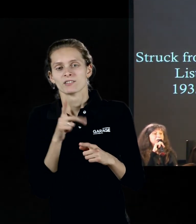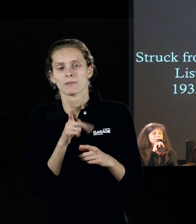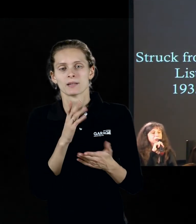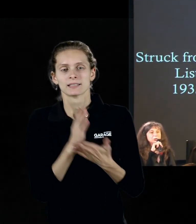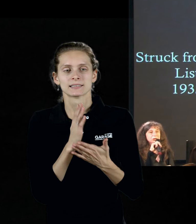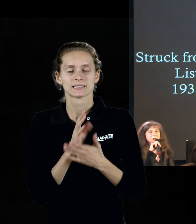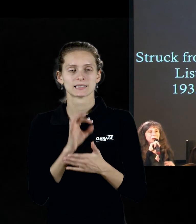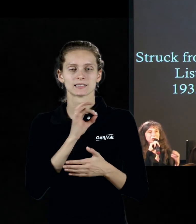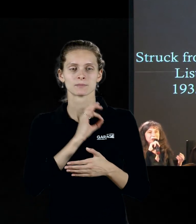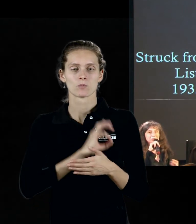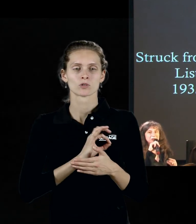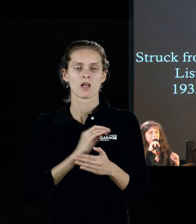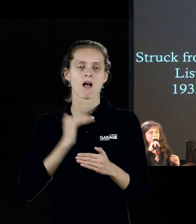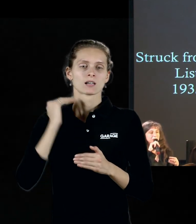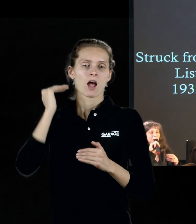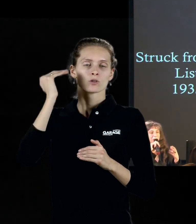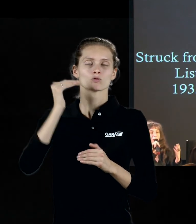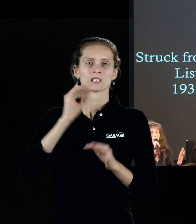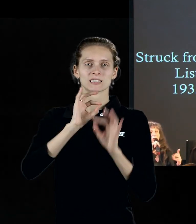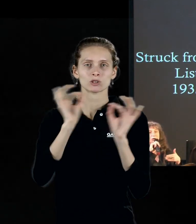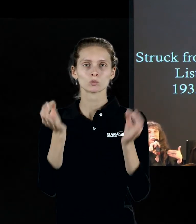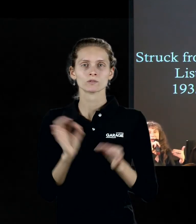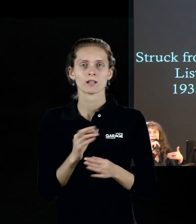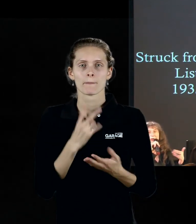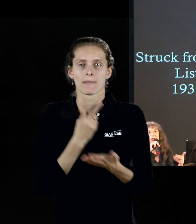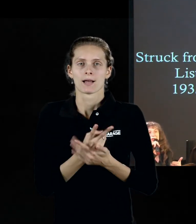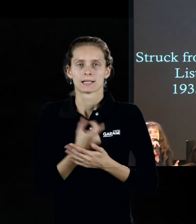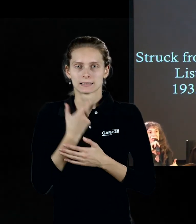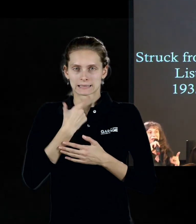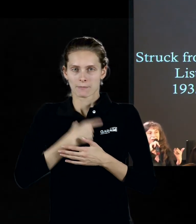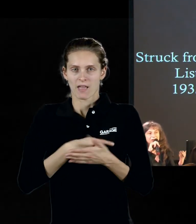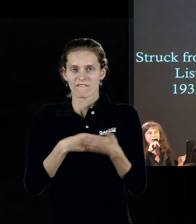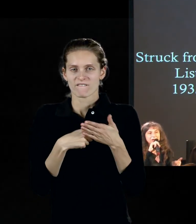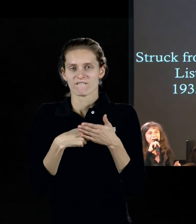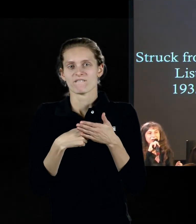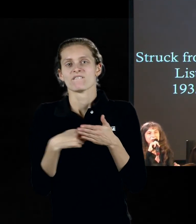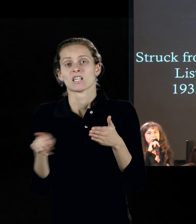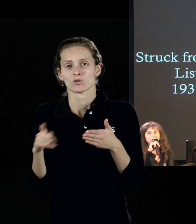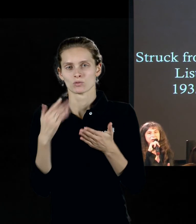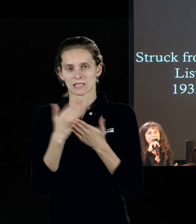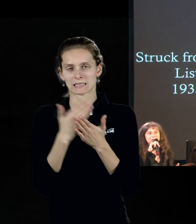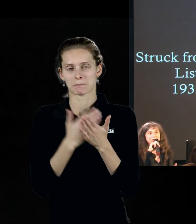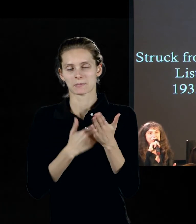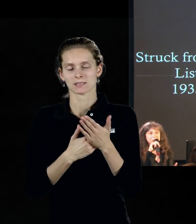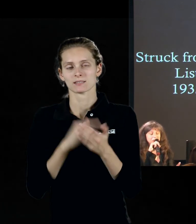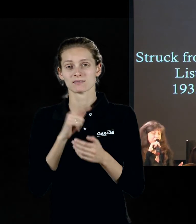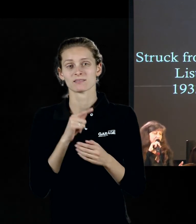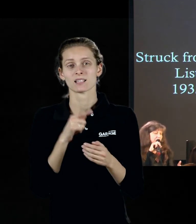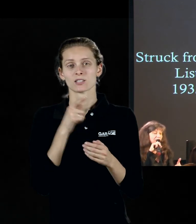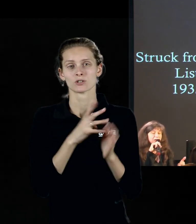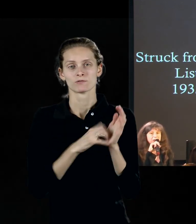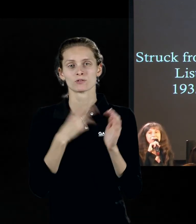с архаическим искусством, где он представляет самого себя, вычеркнутый из списка. Это как раз 1933 год, когда Клея